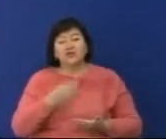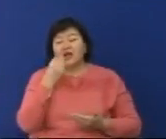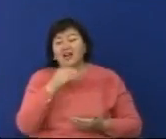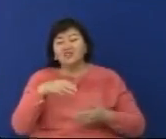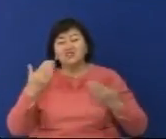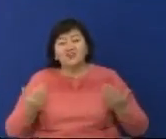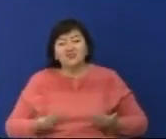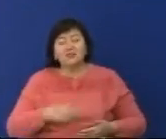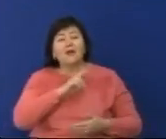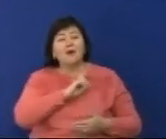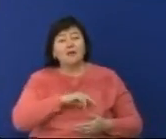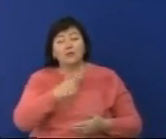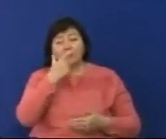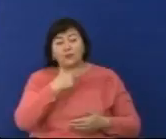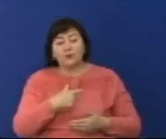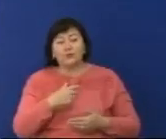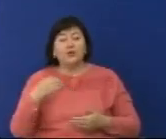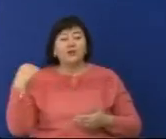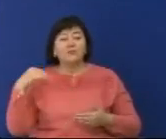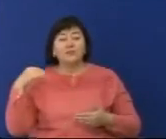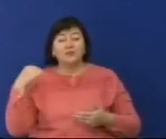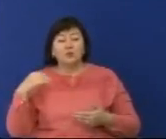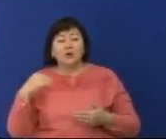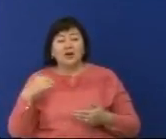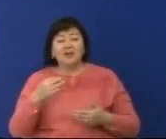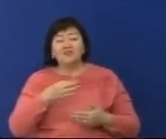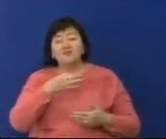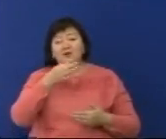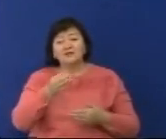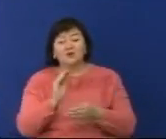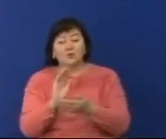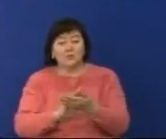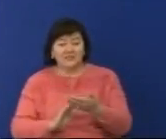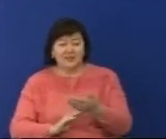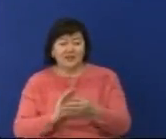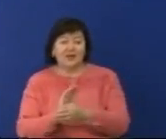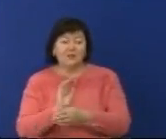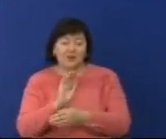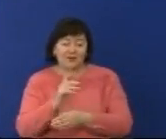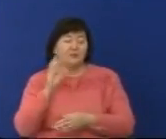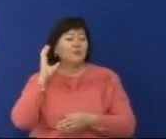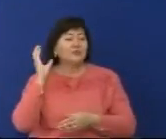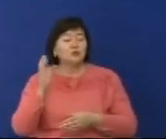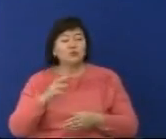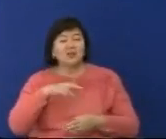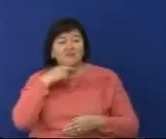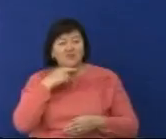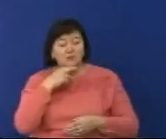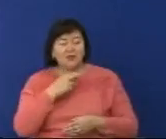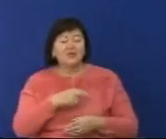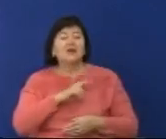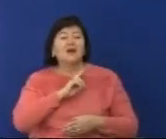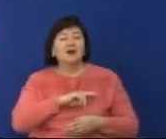Мемлекет башысы Қасым Жамарт Кемелу Токаевтың Қазақстан қалқына жолдауын бәріміз естіп, әсіресе мәдениет мекемелерінің